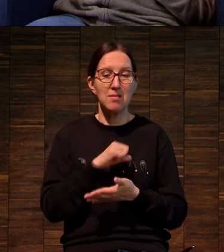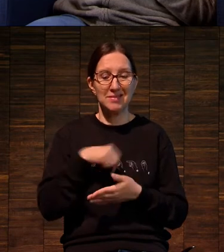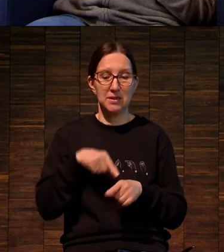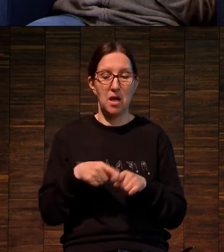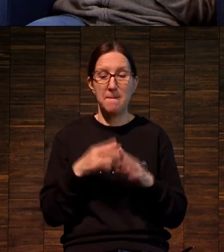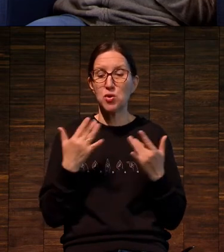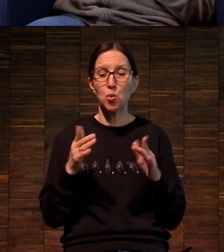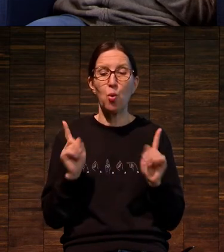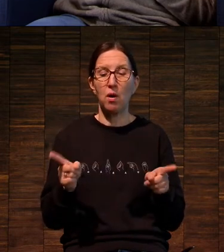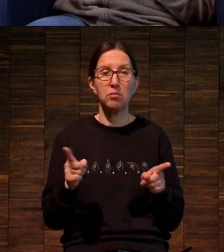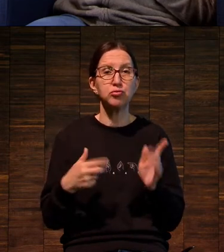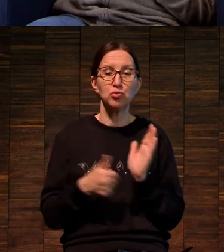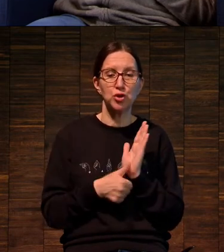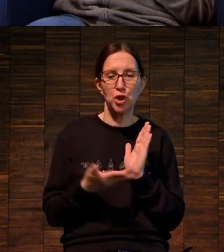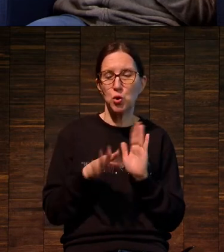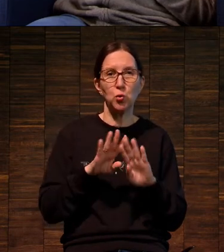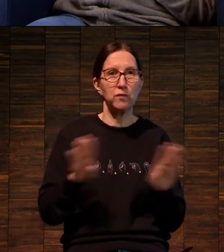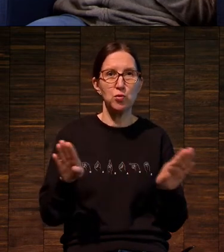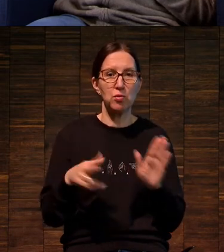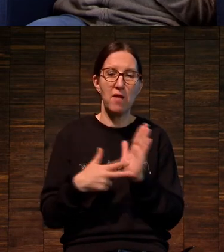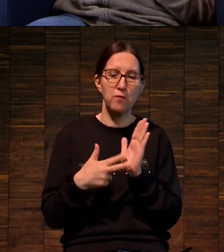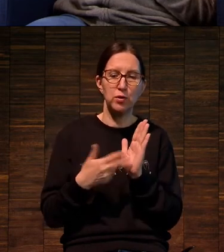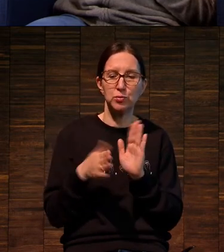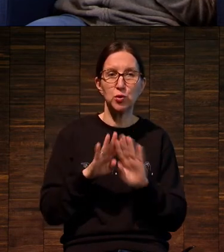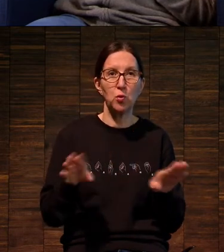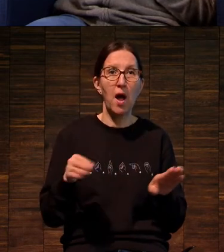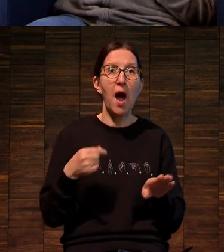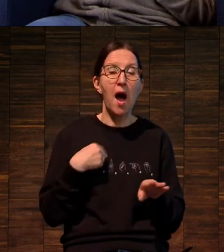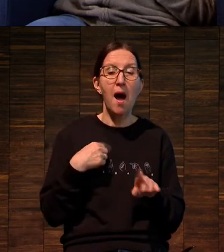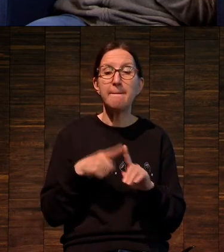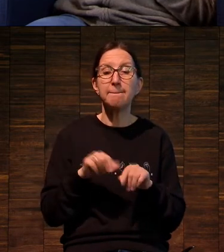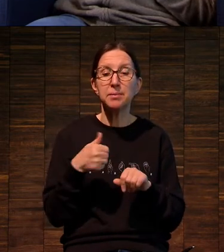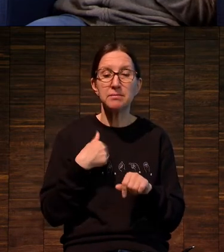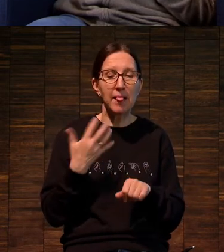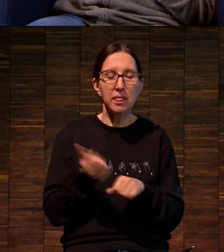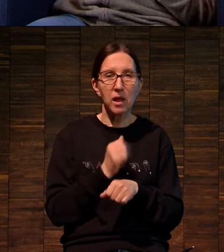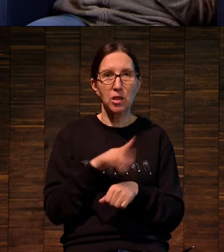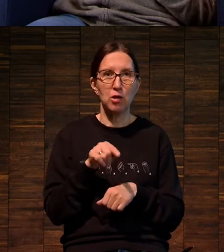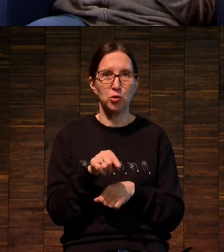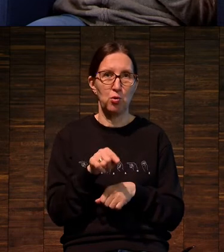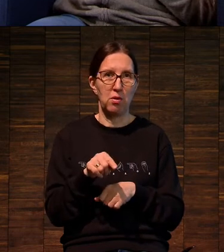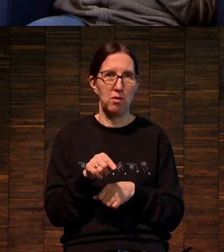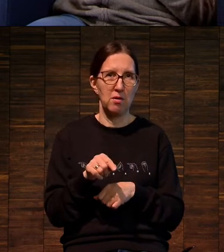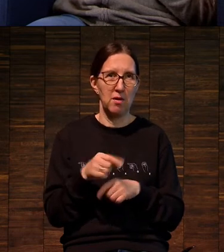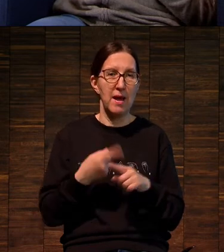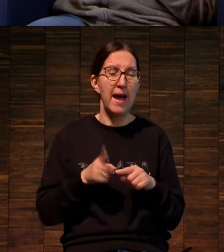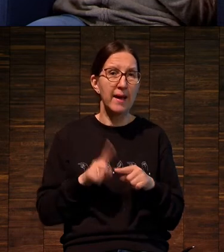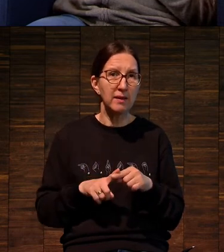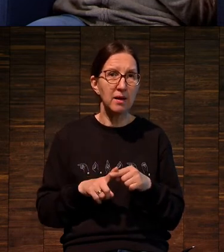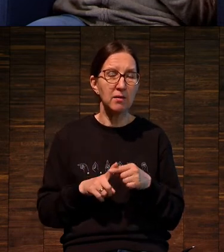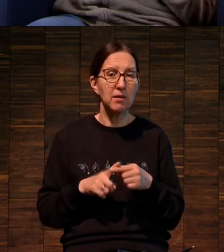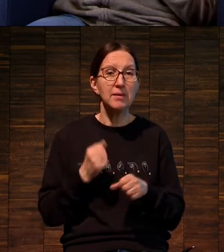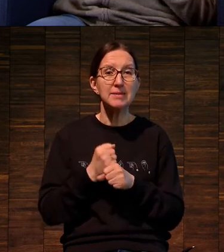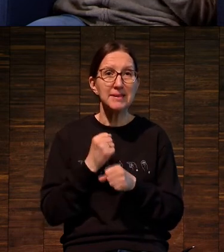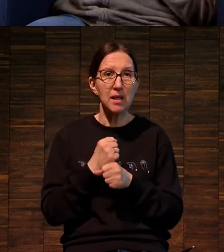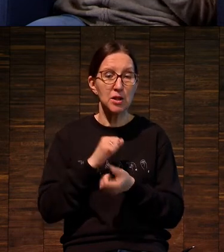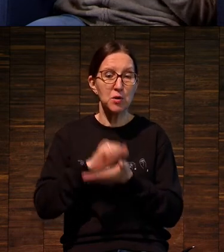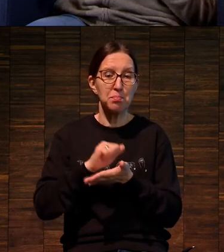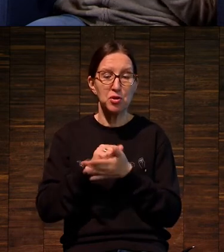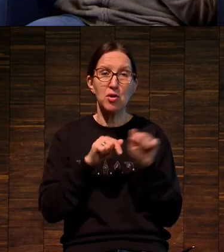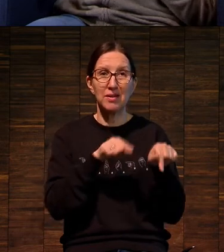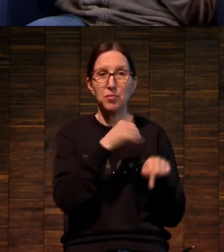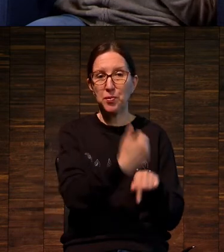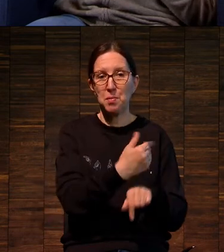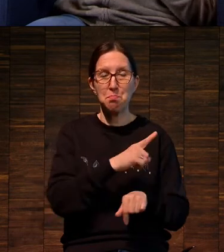тиража этого листа я его не нашел на самом деле. То есть это делалось, спечаталось в